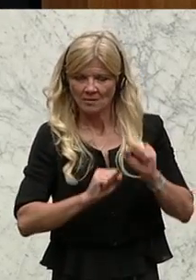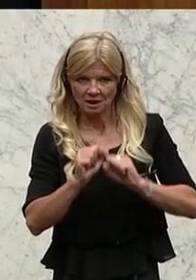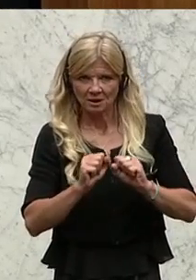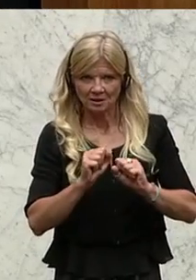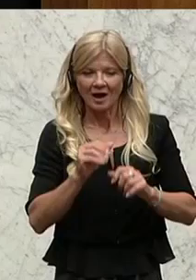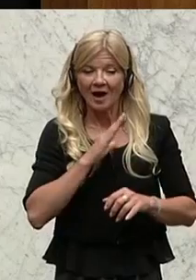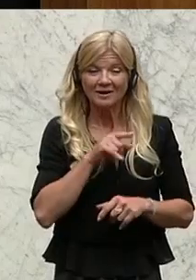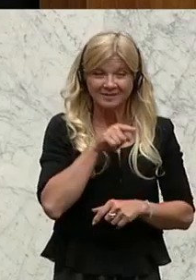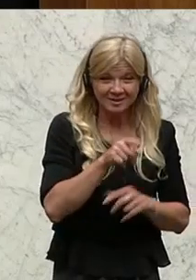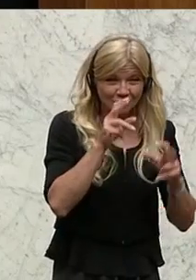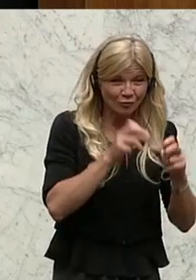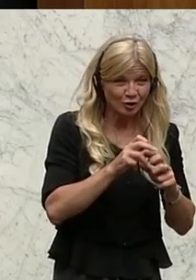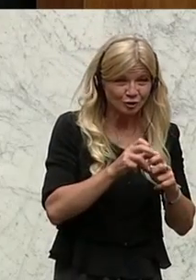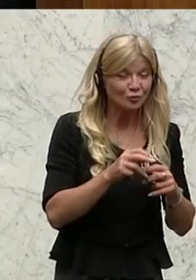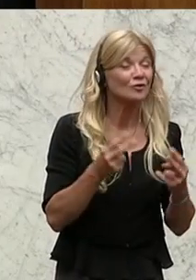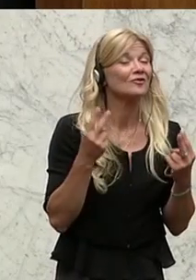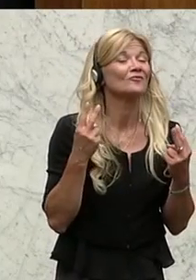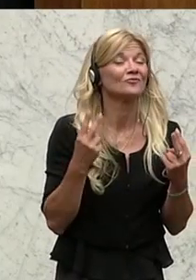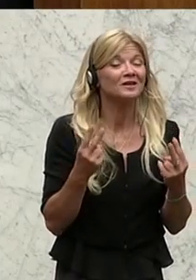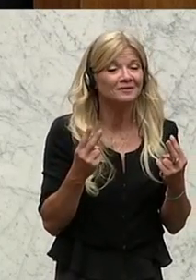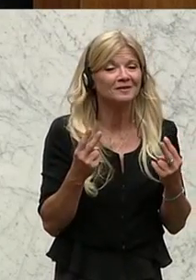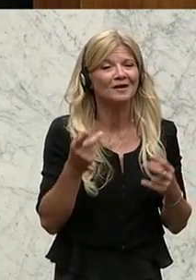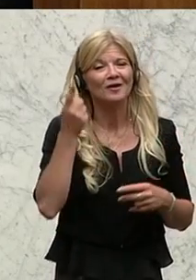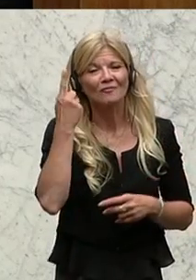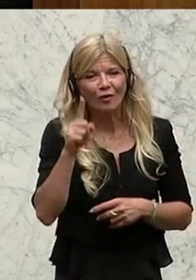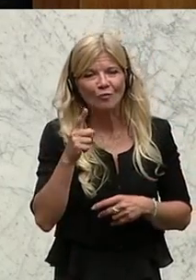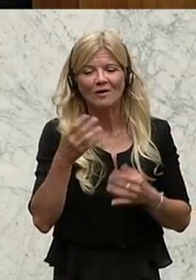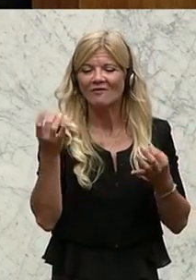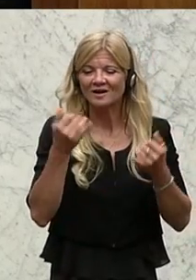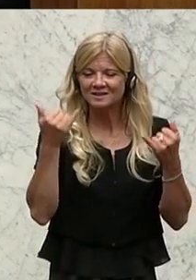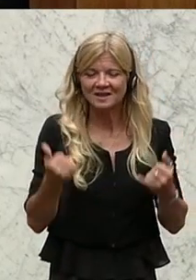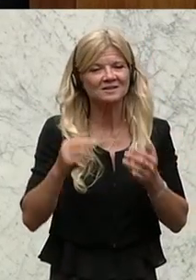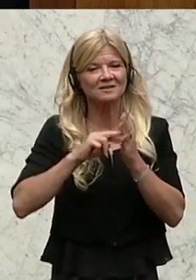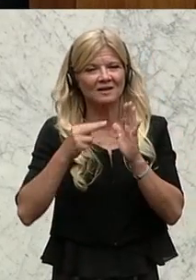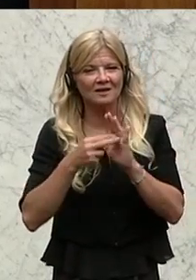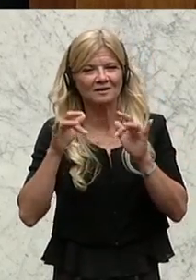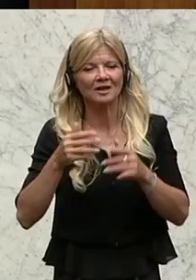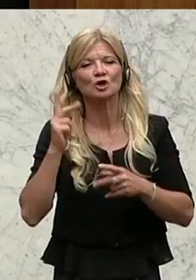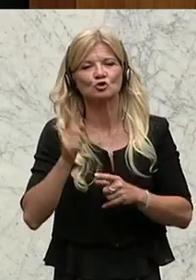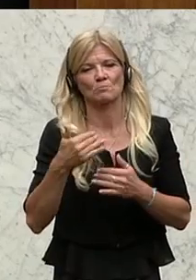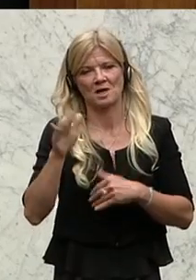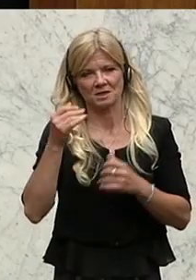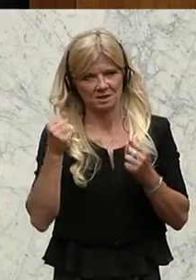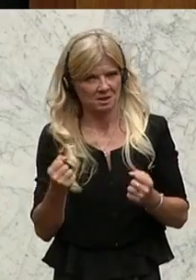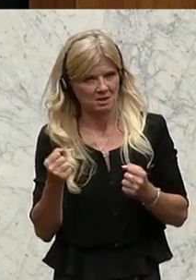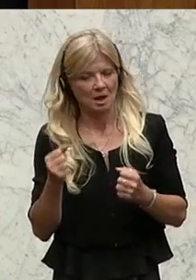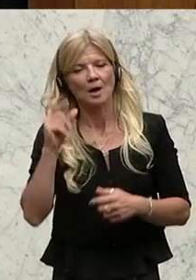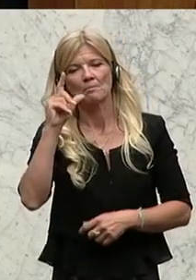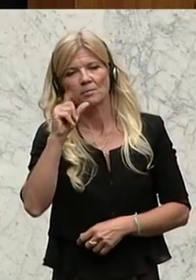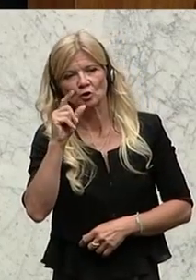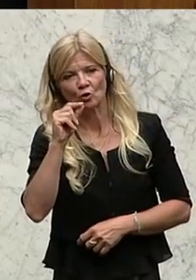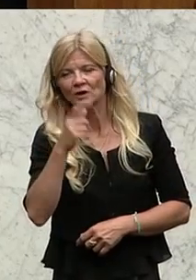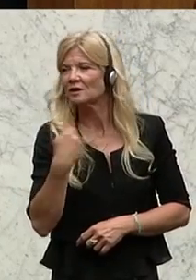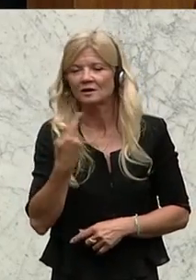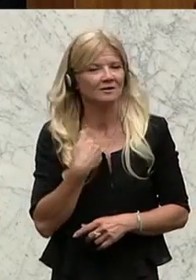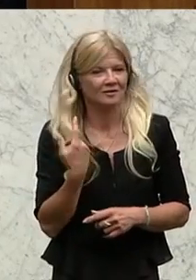zwei wesentlichen Dingen. Das eine ist, dass die bestehende Technologie sicherer gemacht wird. Das bedeutet, wir können ja einen anderen